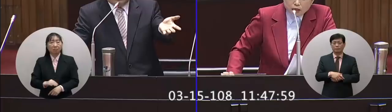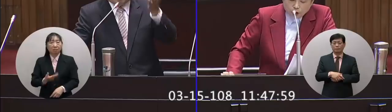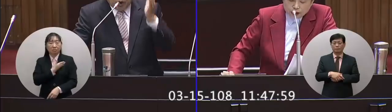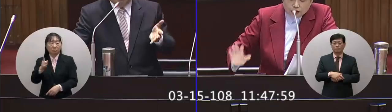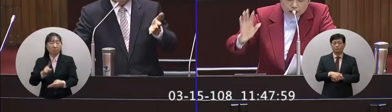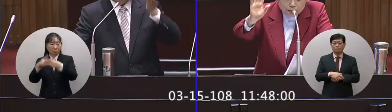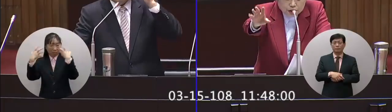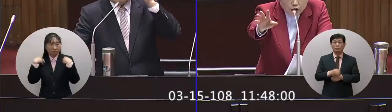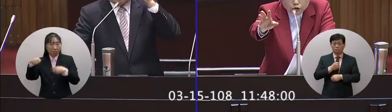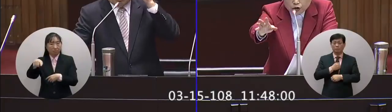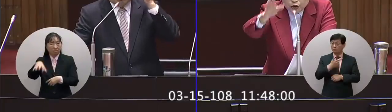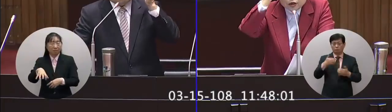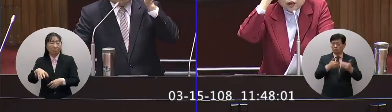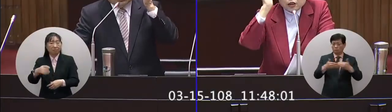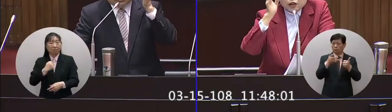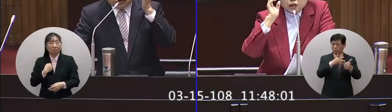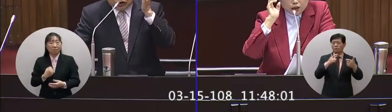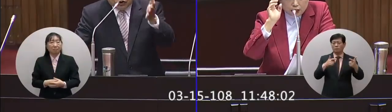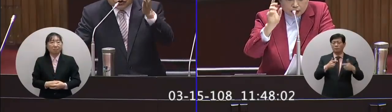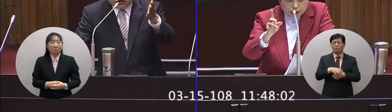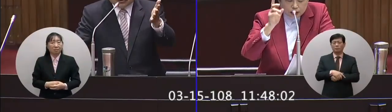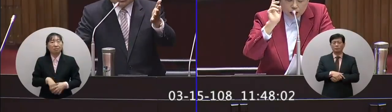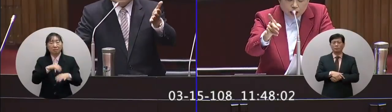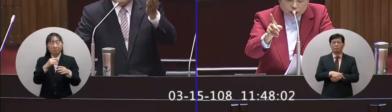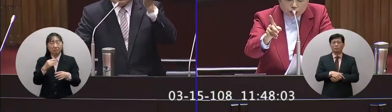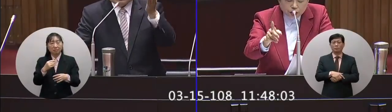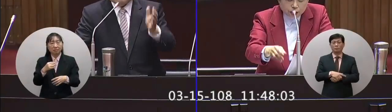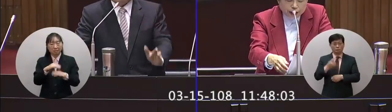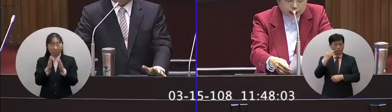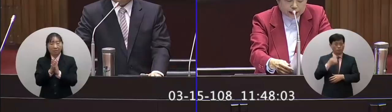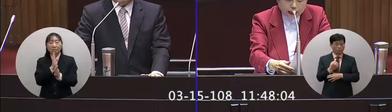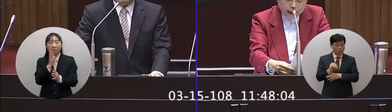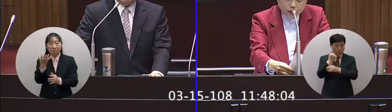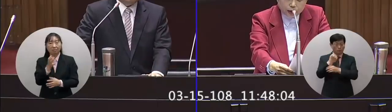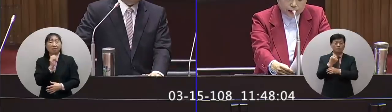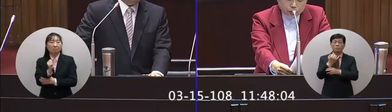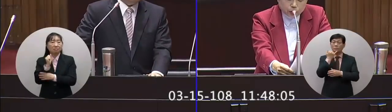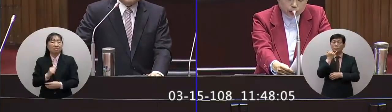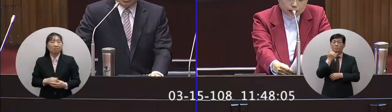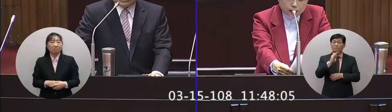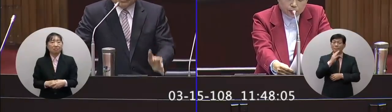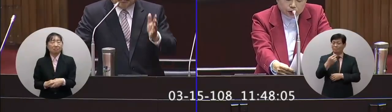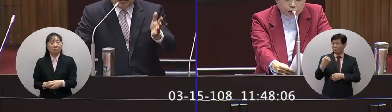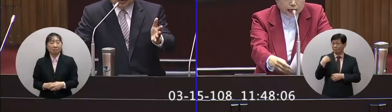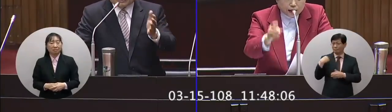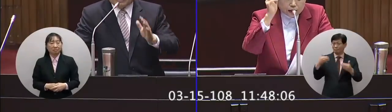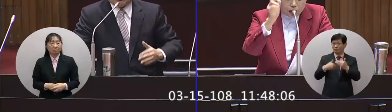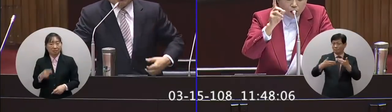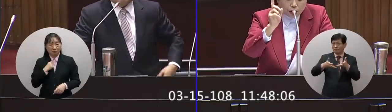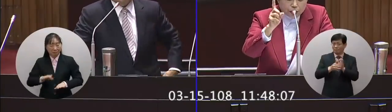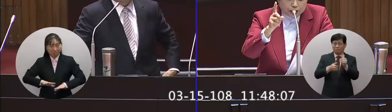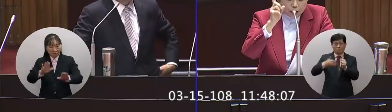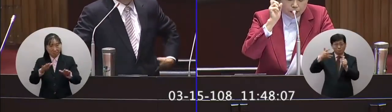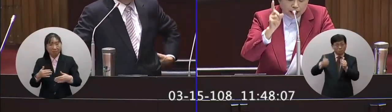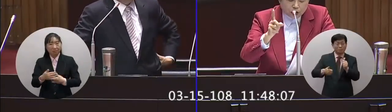來了解不知道今天不是交通質詢都是支持你只要支持就可以了但是我跟你講昨天交部次長